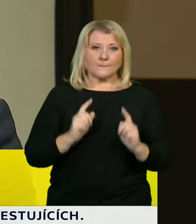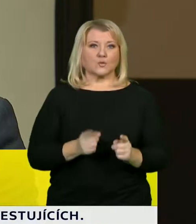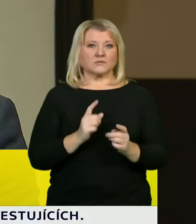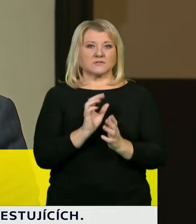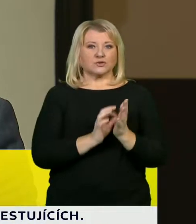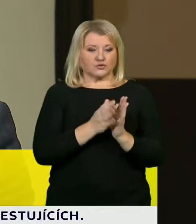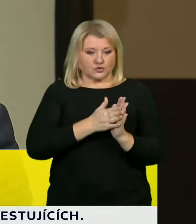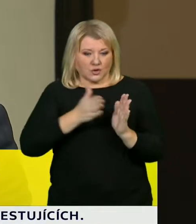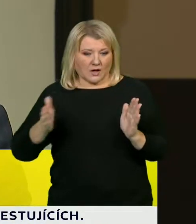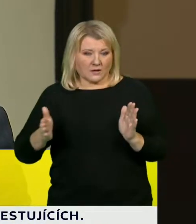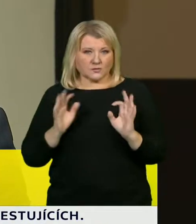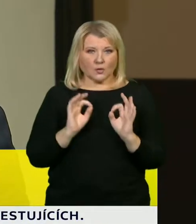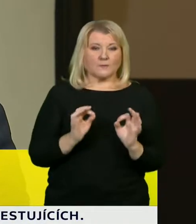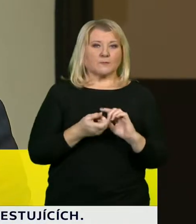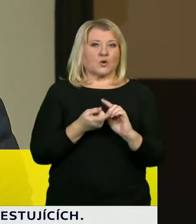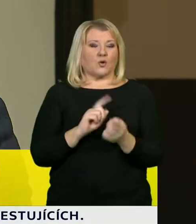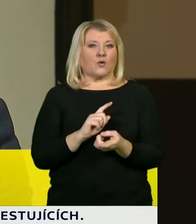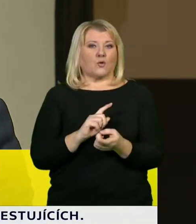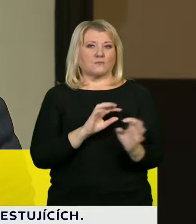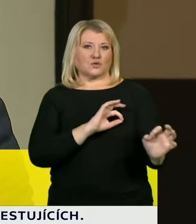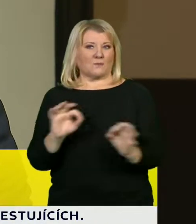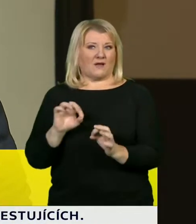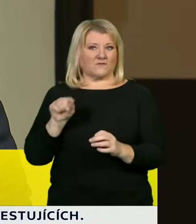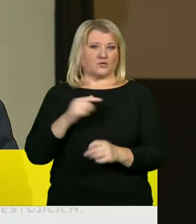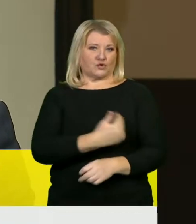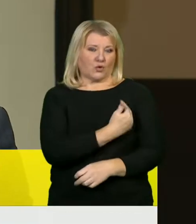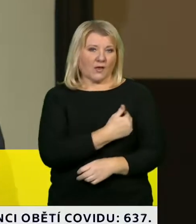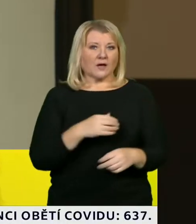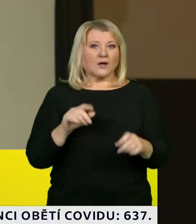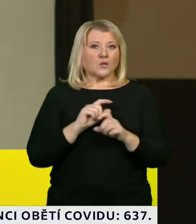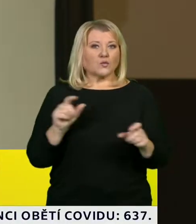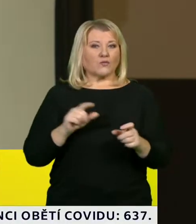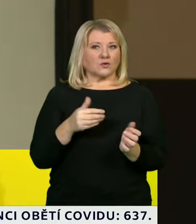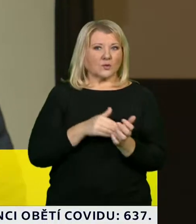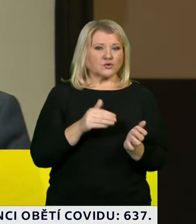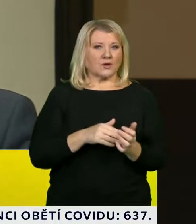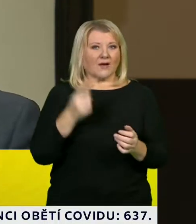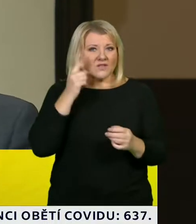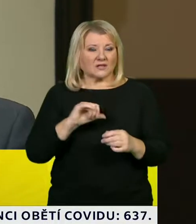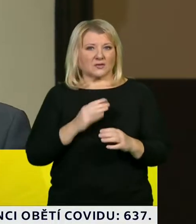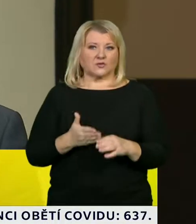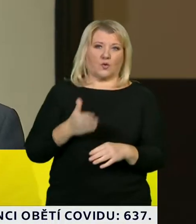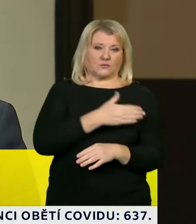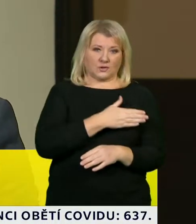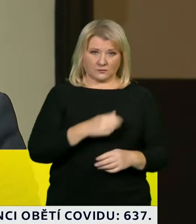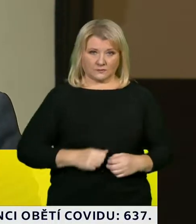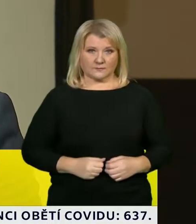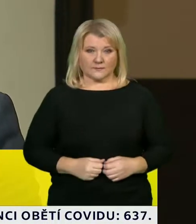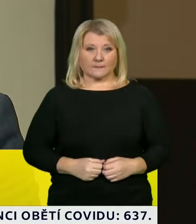přípravu těch škol, aby to rodiče i ty děti věděli dostatečně dopředu. Právě proto